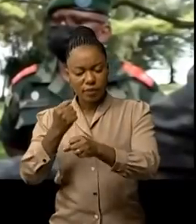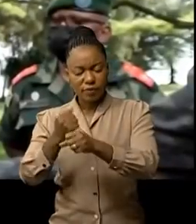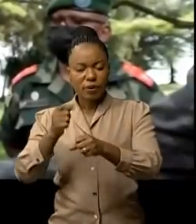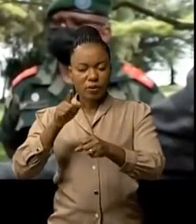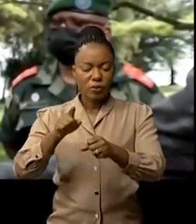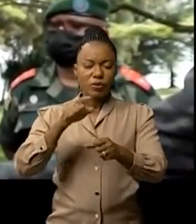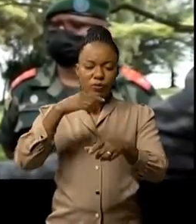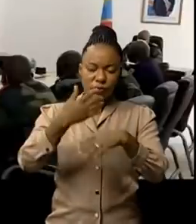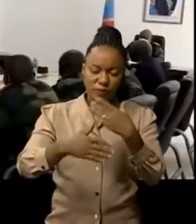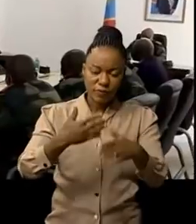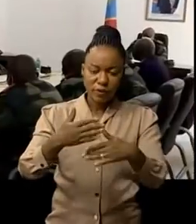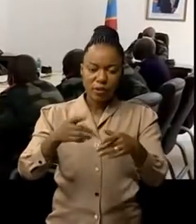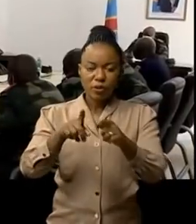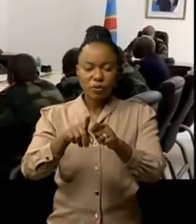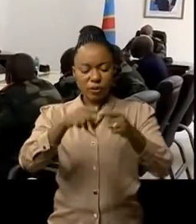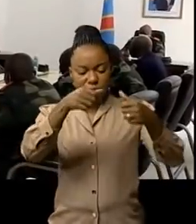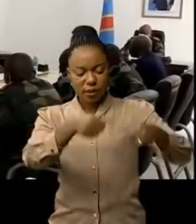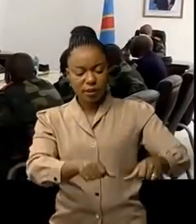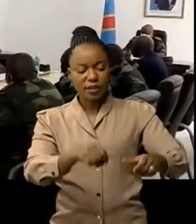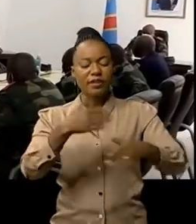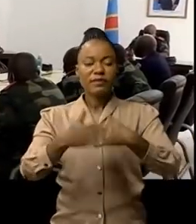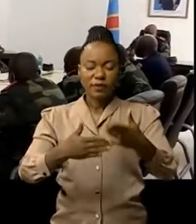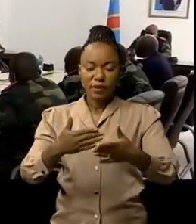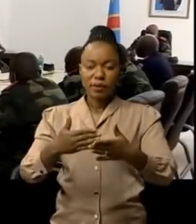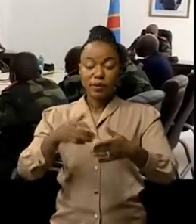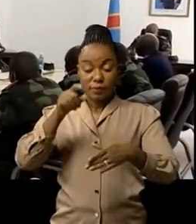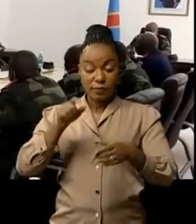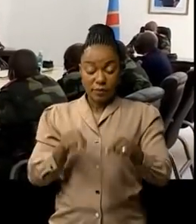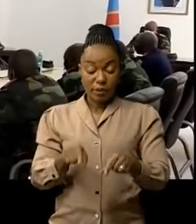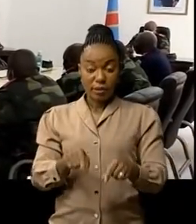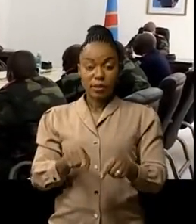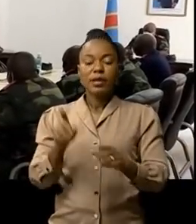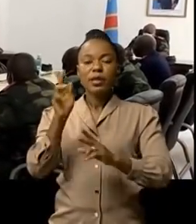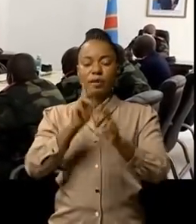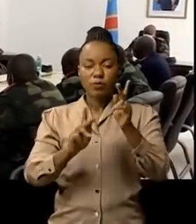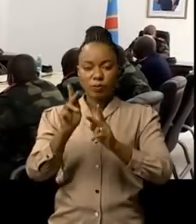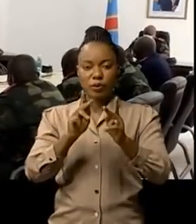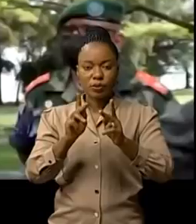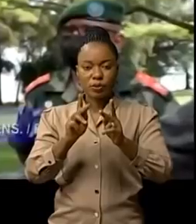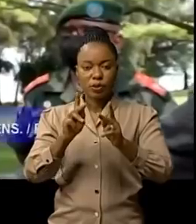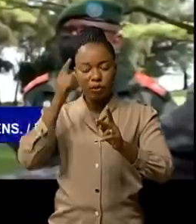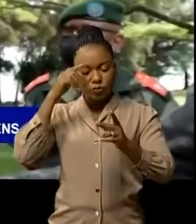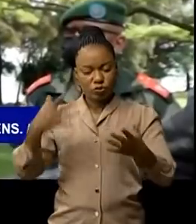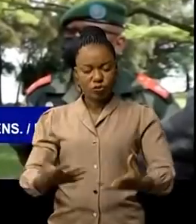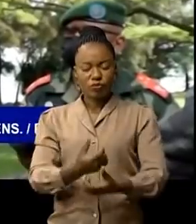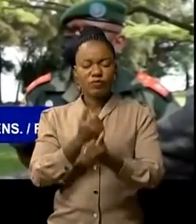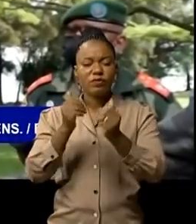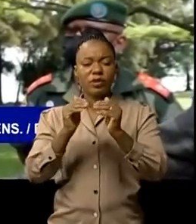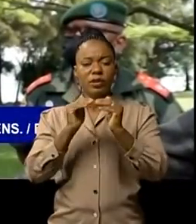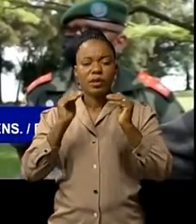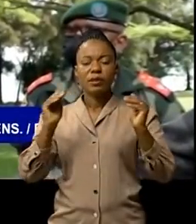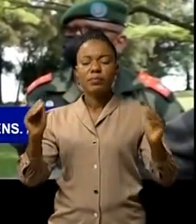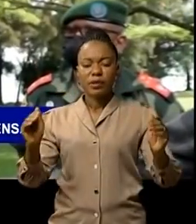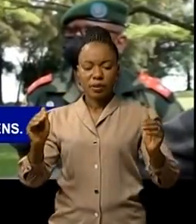mener ce qu'il reste à faire vraiment pour que la population puisse vraiment trouver sa